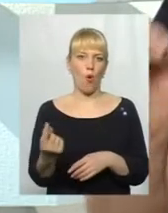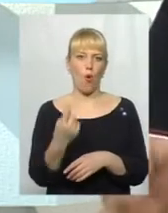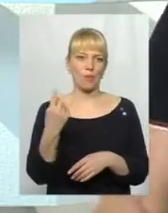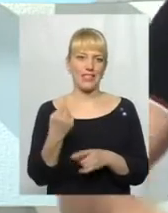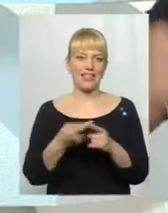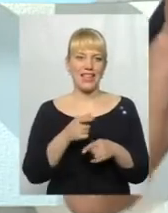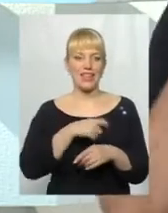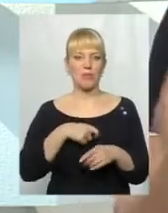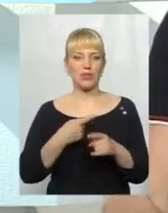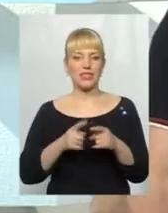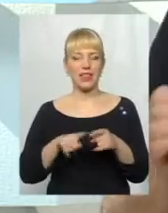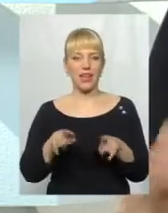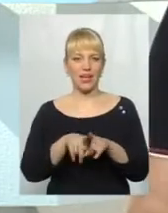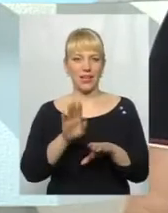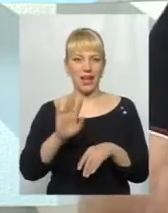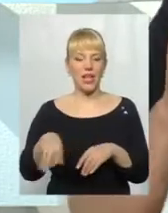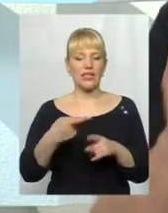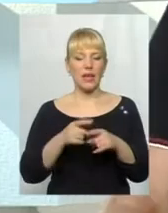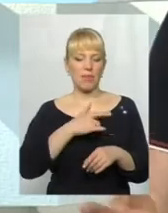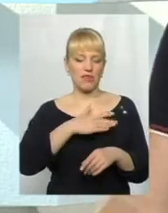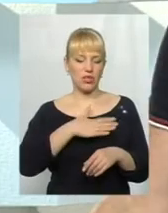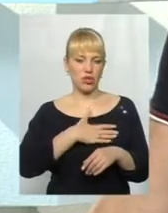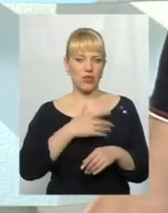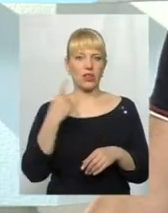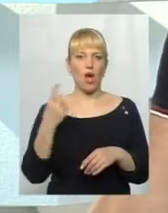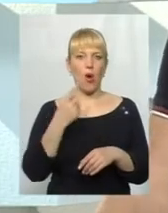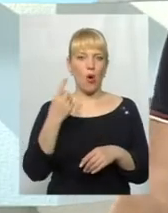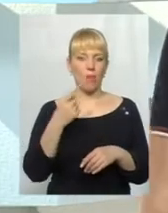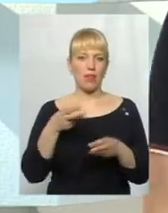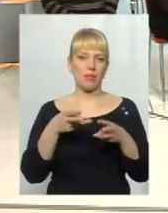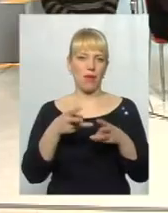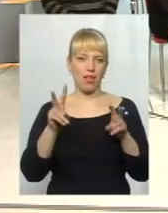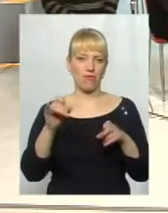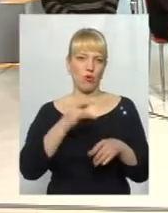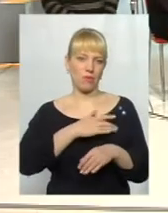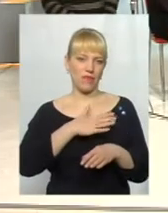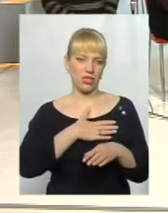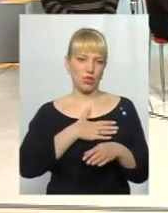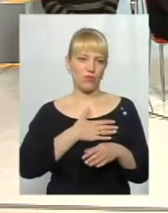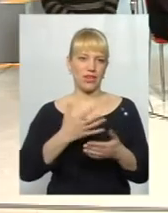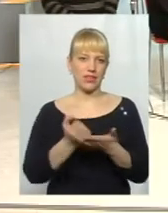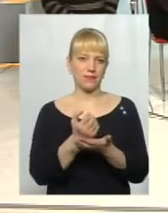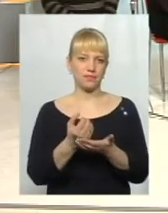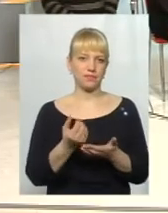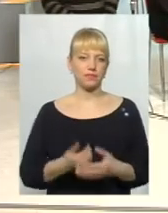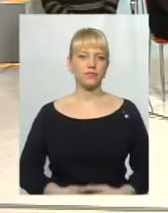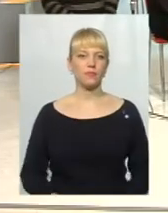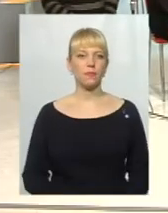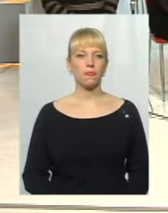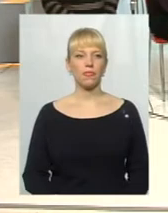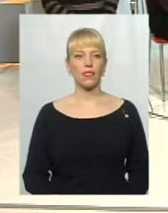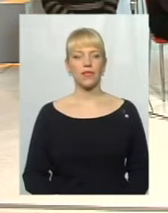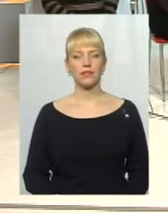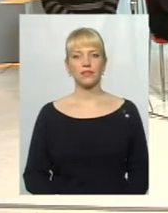Депутати це таке, приватизувати обл паливу і перепродити його так, як Розуміла. Відповідь на запитання. На яке?